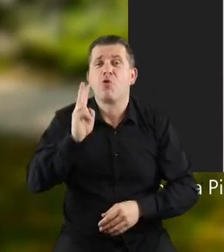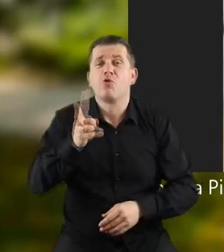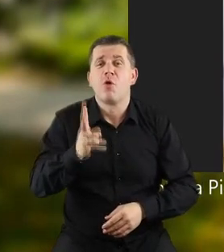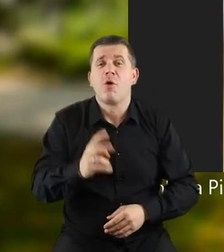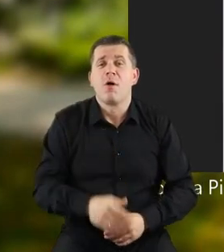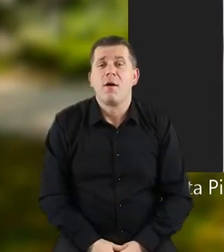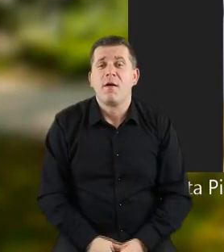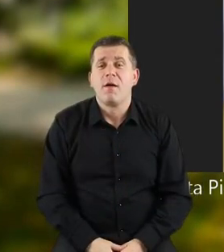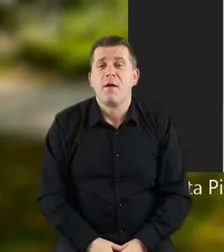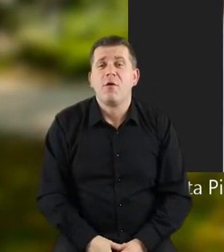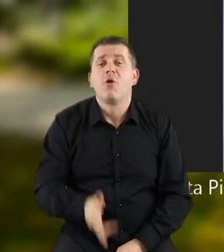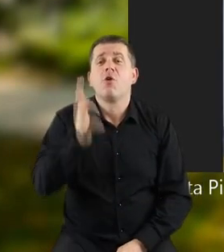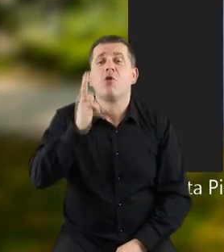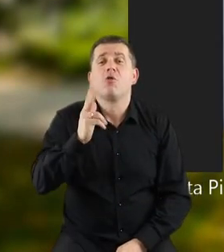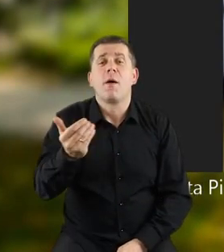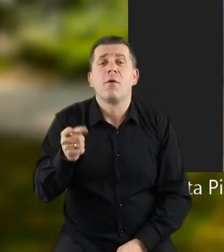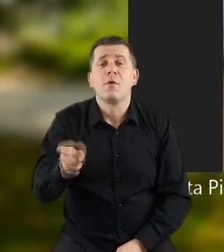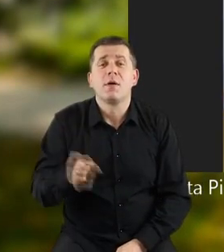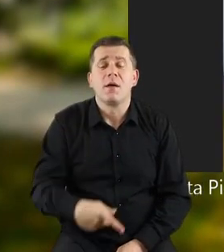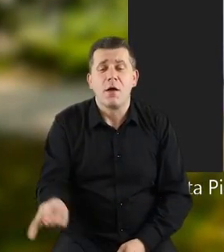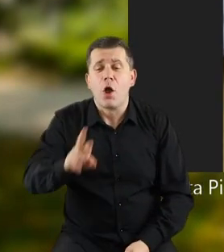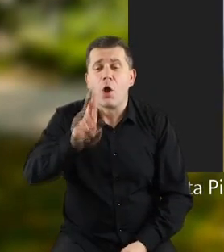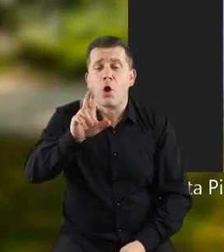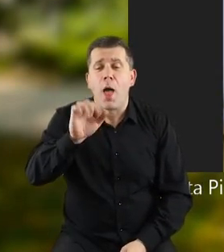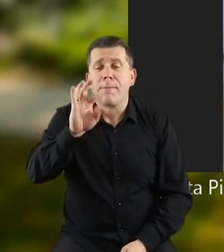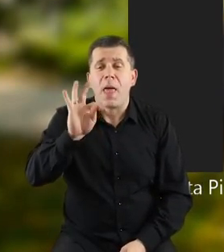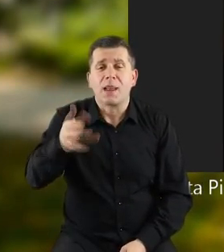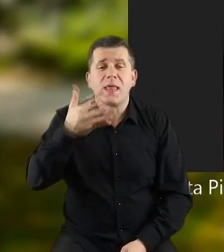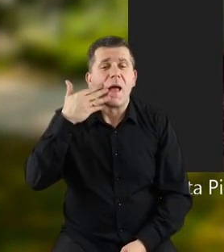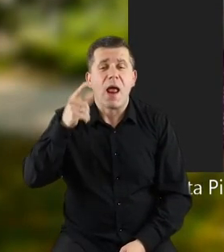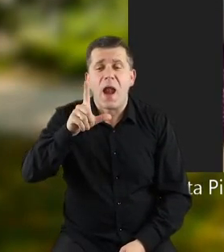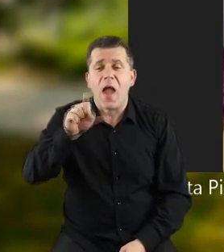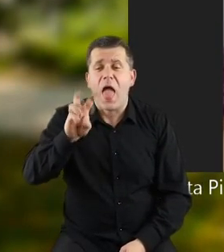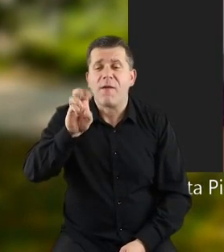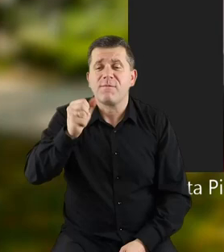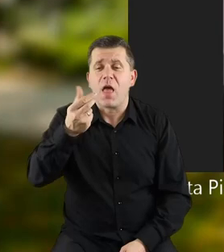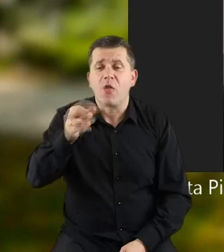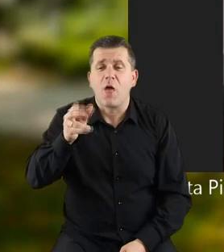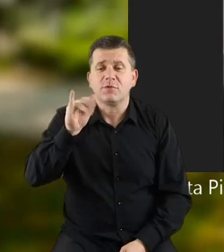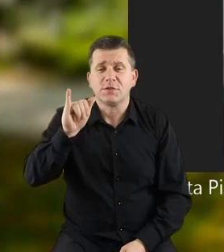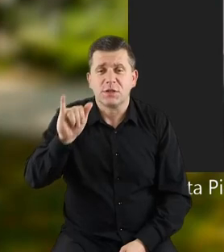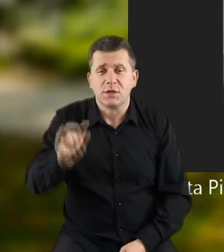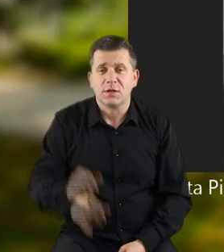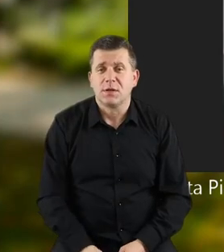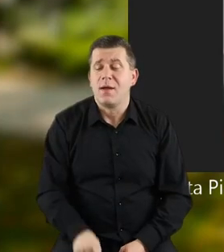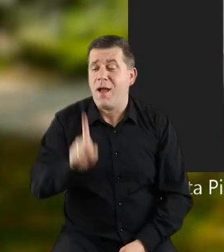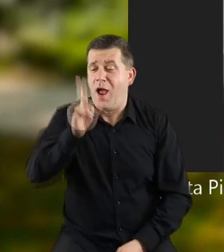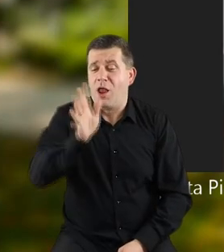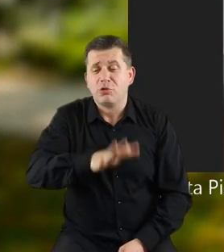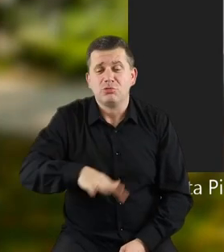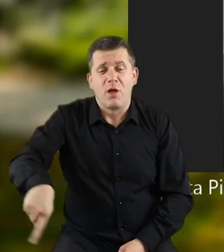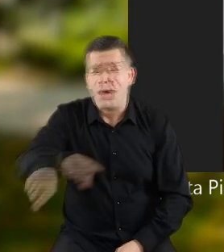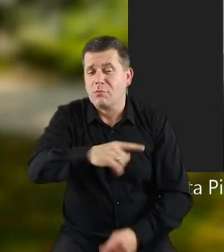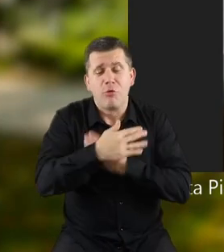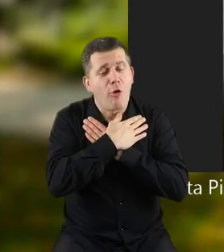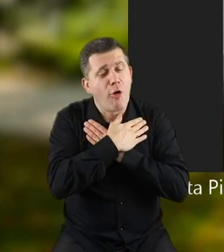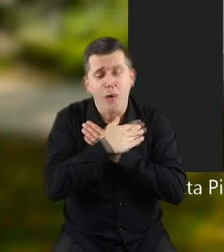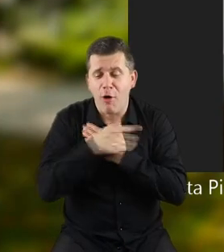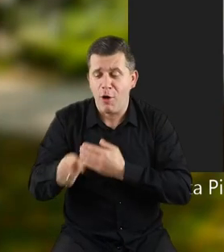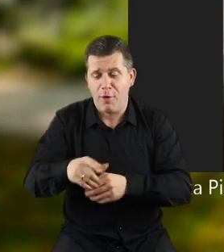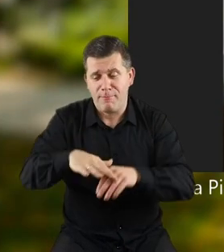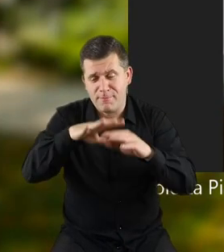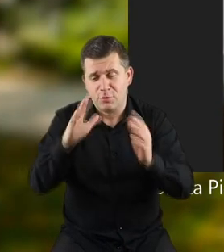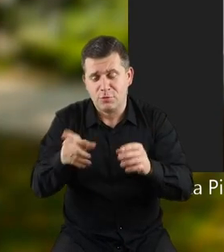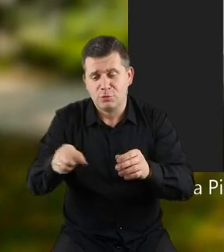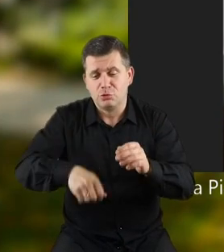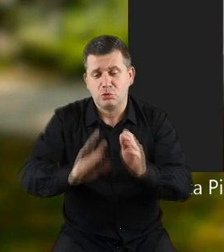Każdy mnie to był Robert Lewandowski. Tak, to był Robert Lewandowski, ale dzieci tak pokochały tę